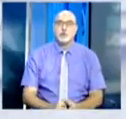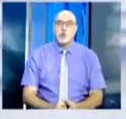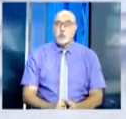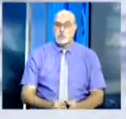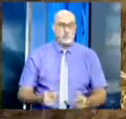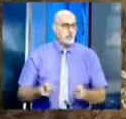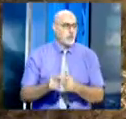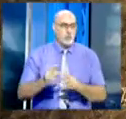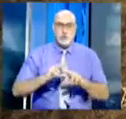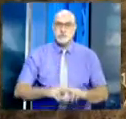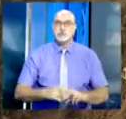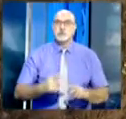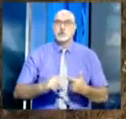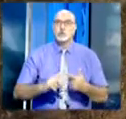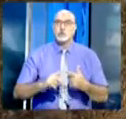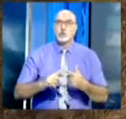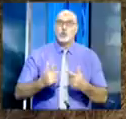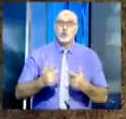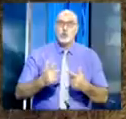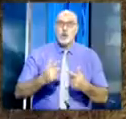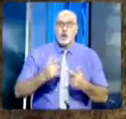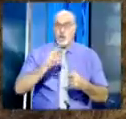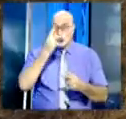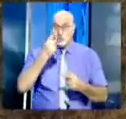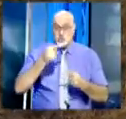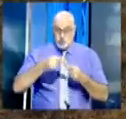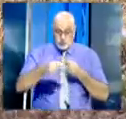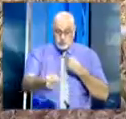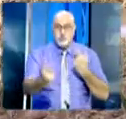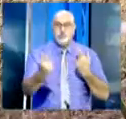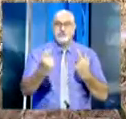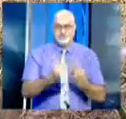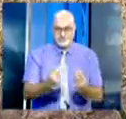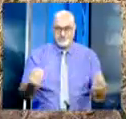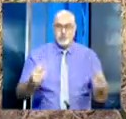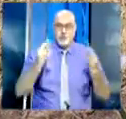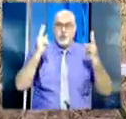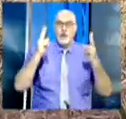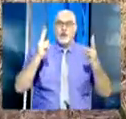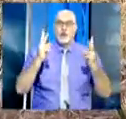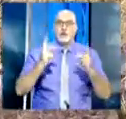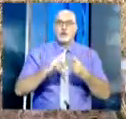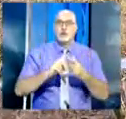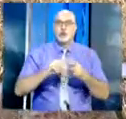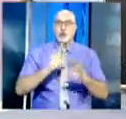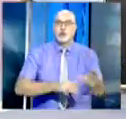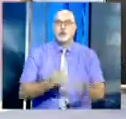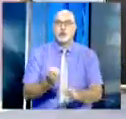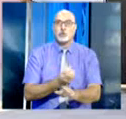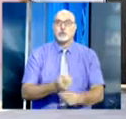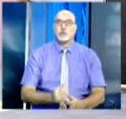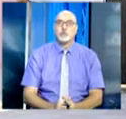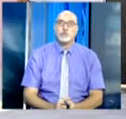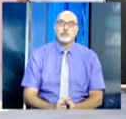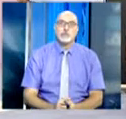على إبقاء الحملة سنة حميدة لتنشئة جيل يقدس القواعد البيئية كما تلاحظون